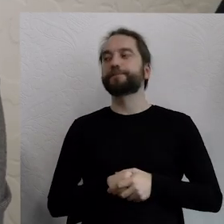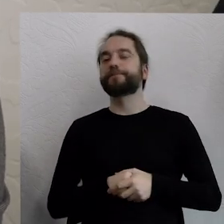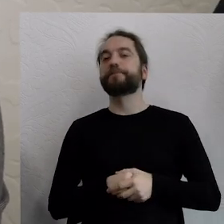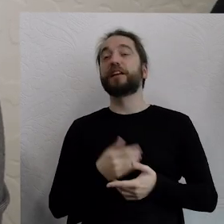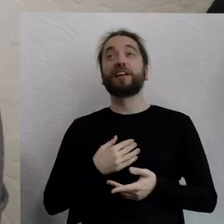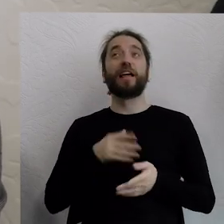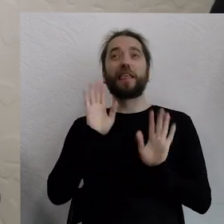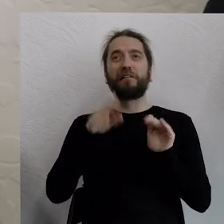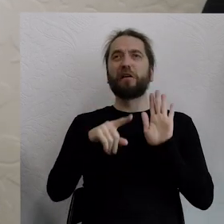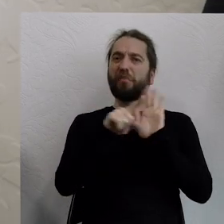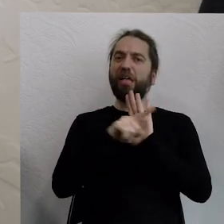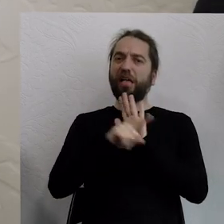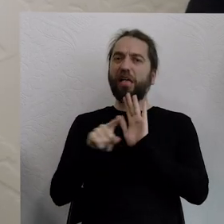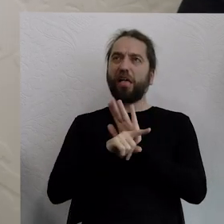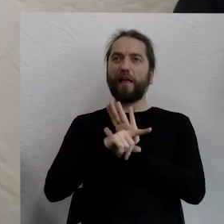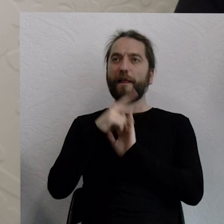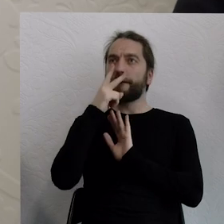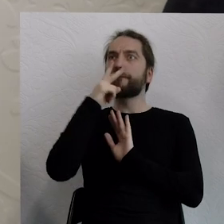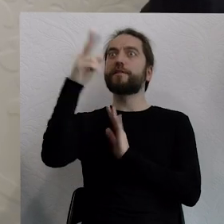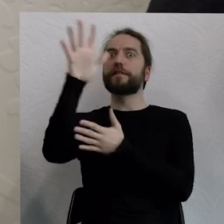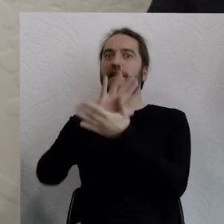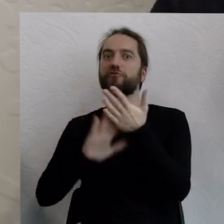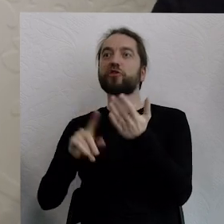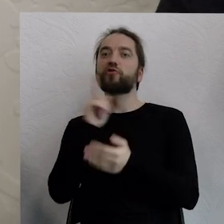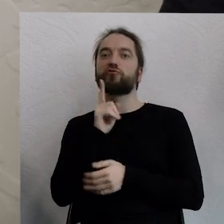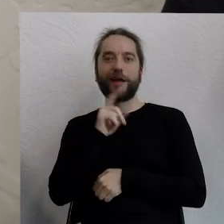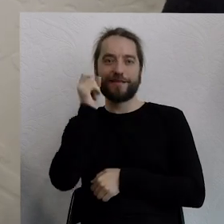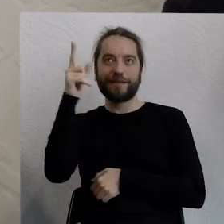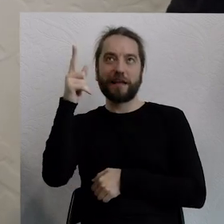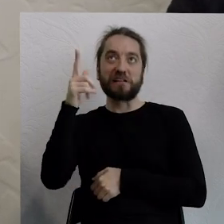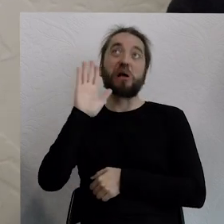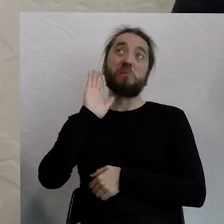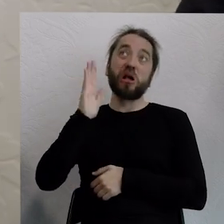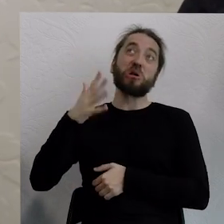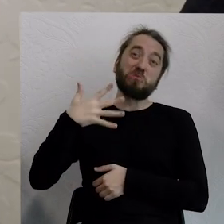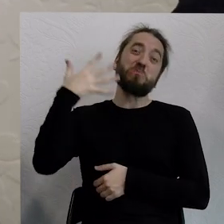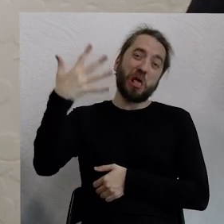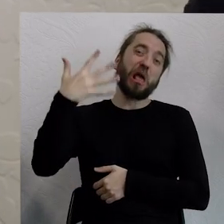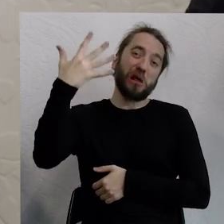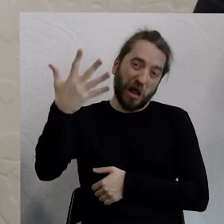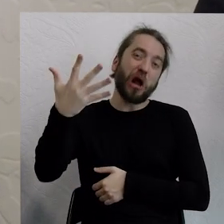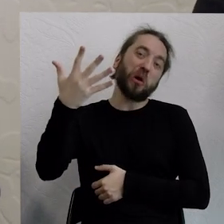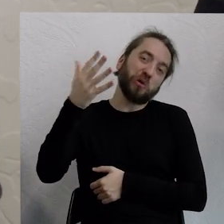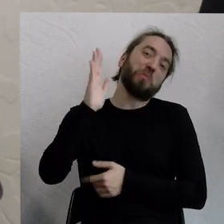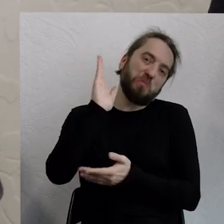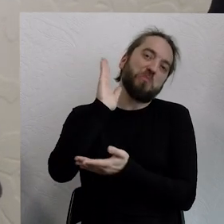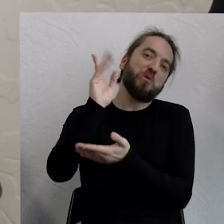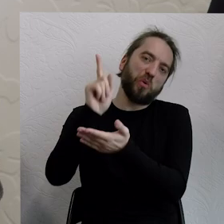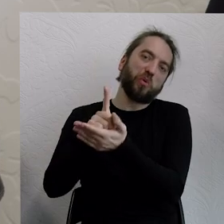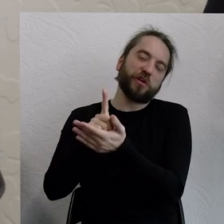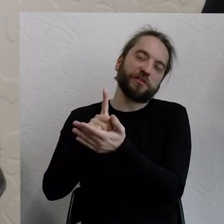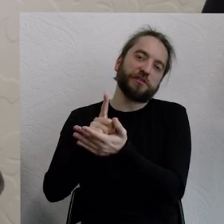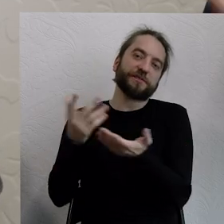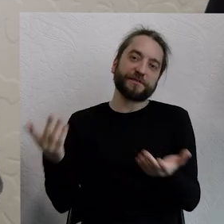najbardziej pesymistycznych scenariuszach mówimy o tym, że generalna sztuczna inteligencja pojawi się za pięć lat. Więc to jest ten horyzont